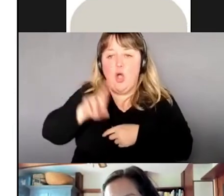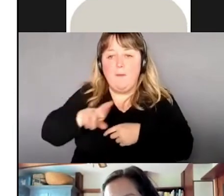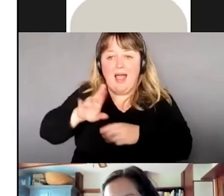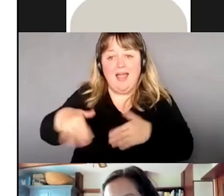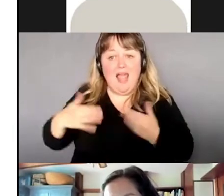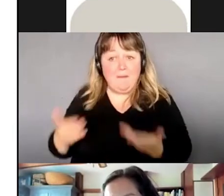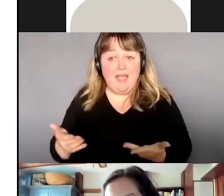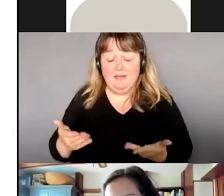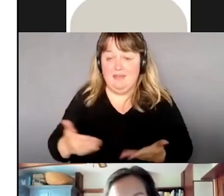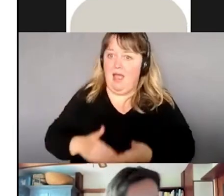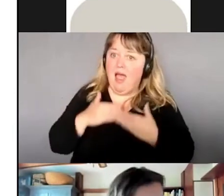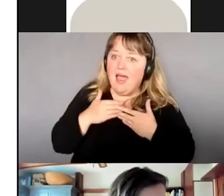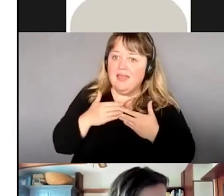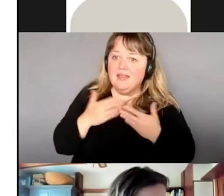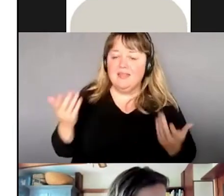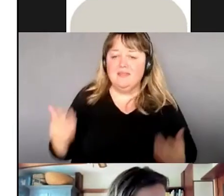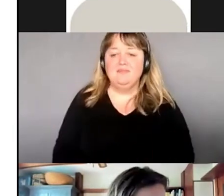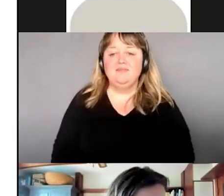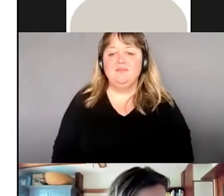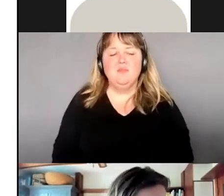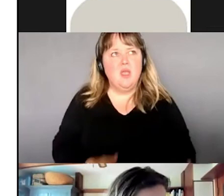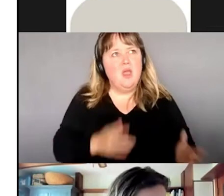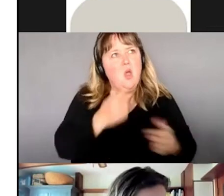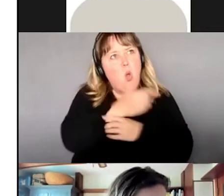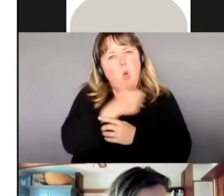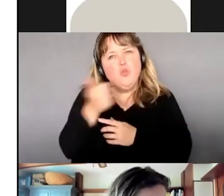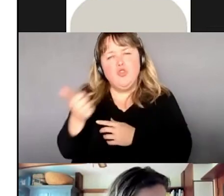Il y avait une autre chose que je voulais vous dire sur le romarin.